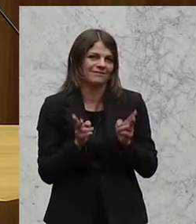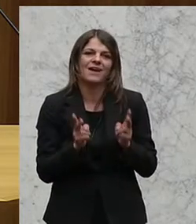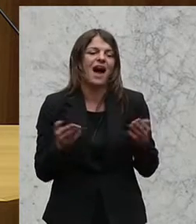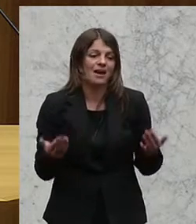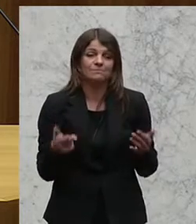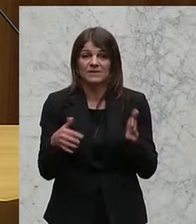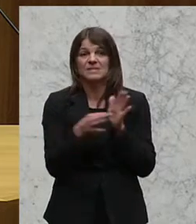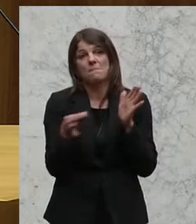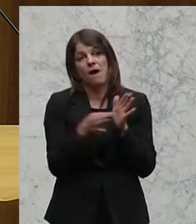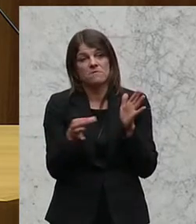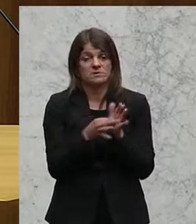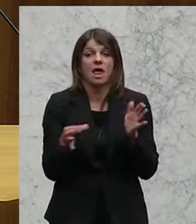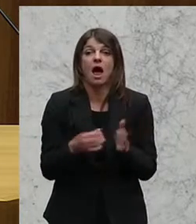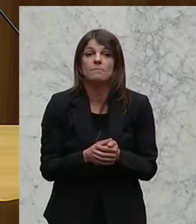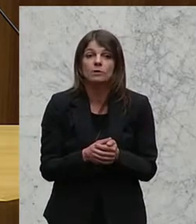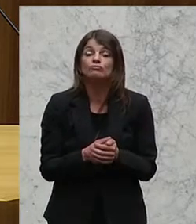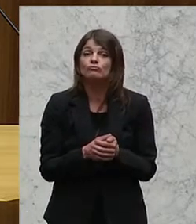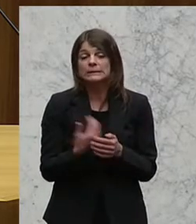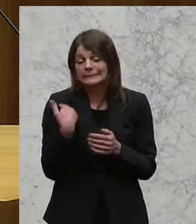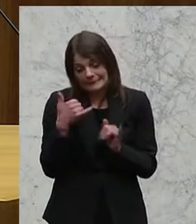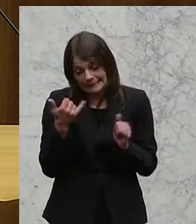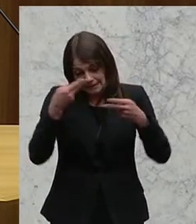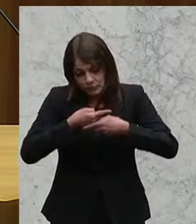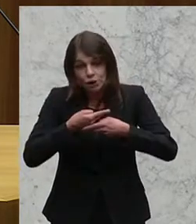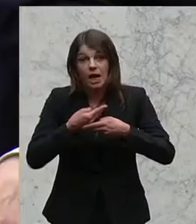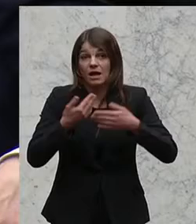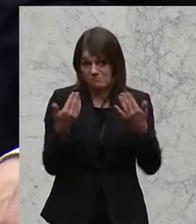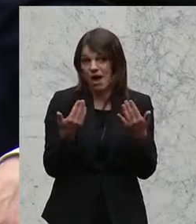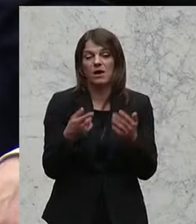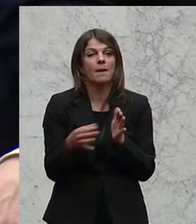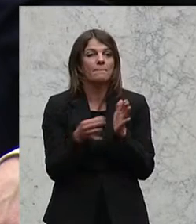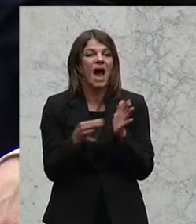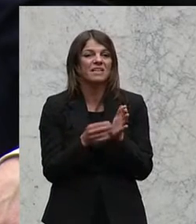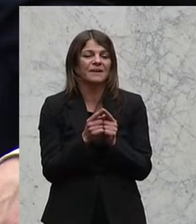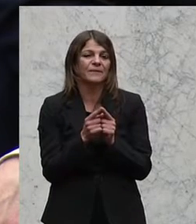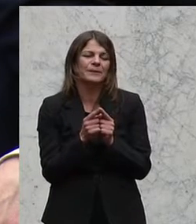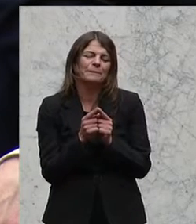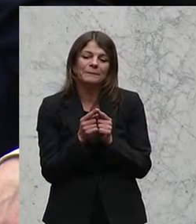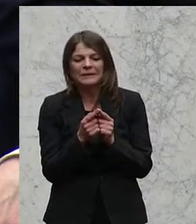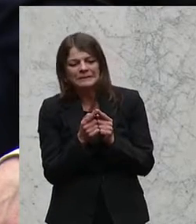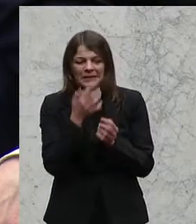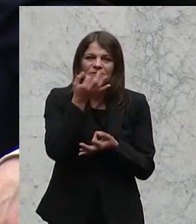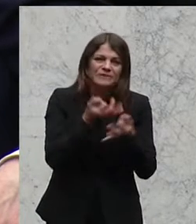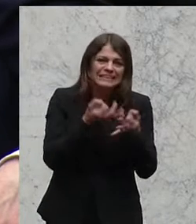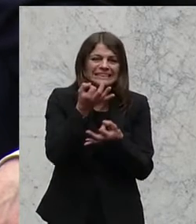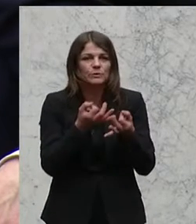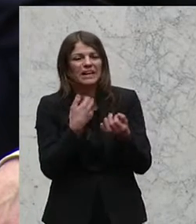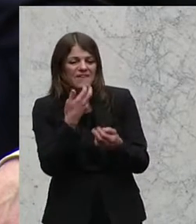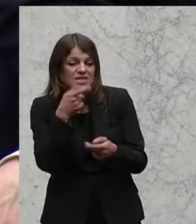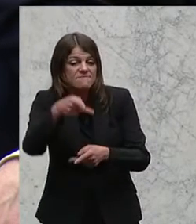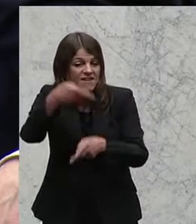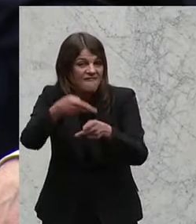ist diese Maßnahme, der wir auch die Zustimmung erteilen werden, nur ein zaghafter Versuch der Behandlung einer